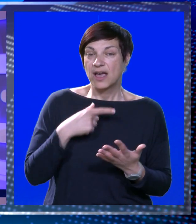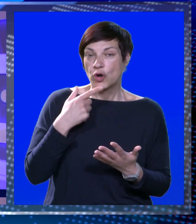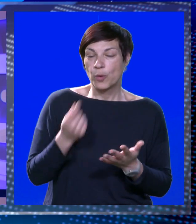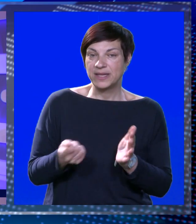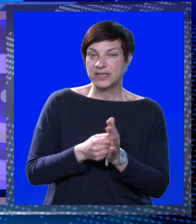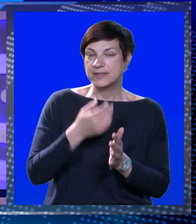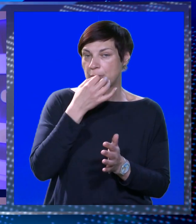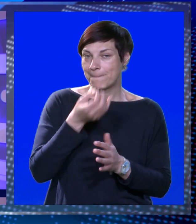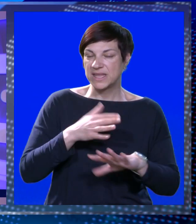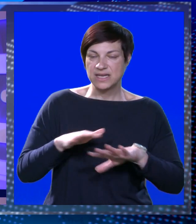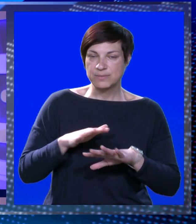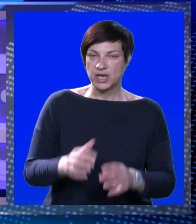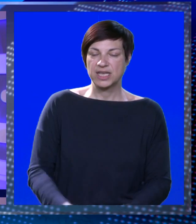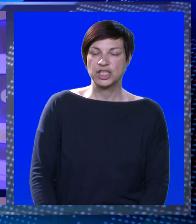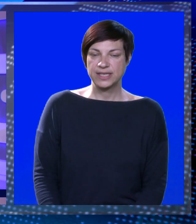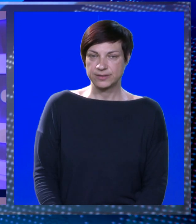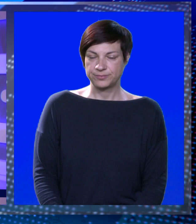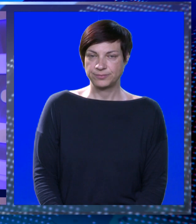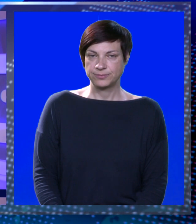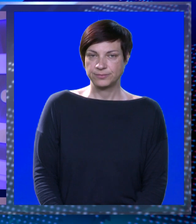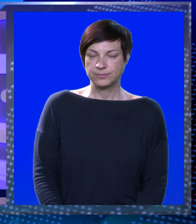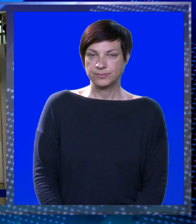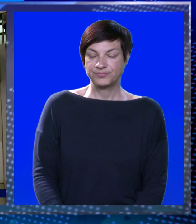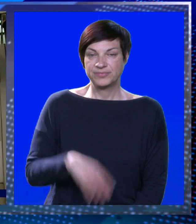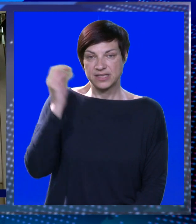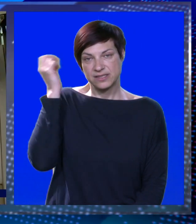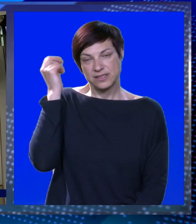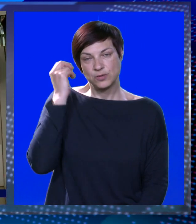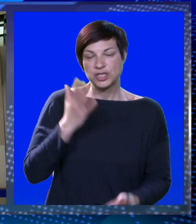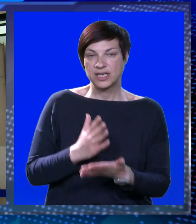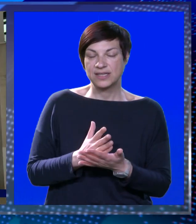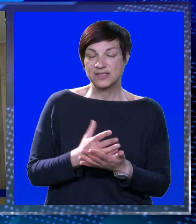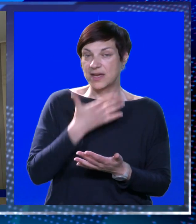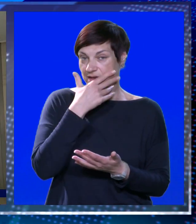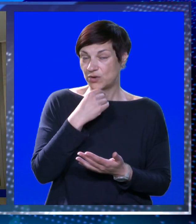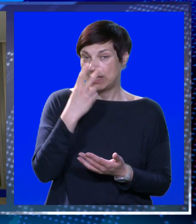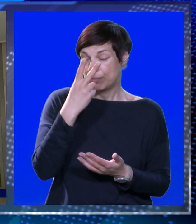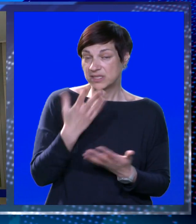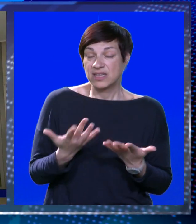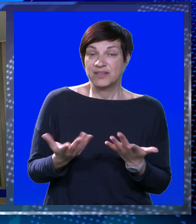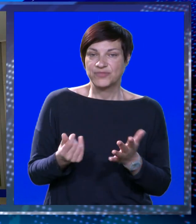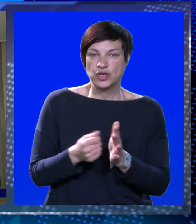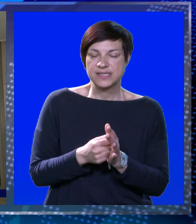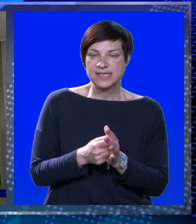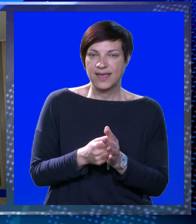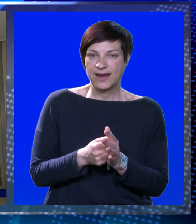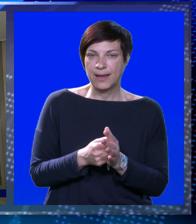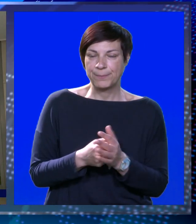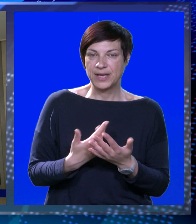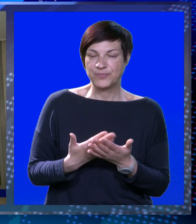komentiraju njenu cijenu, pitali smo i građane. Slušajte, svakako atraktivno izgleda sad o cijenama,